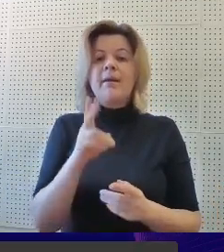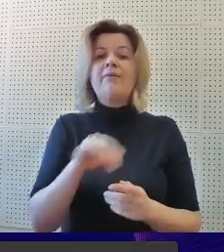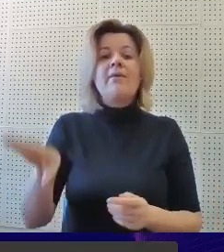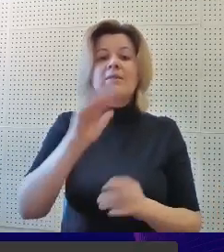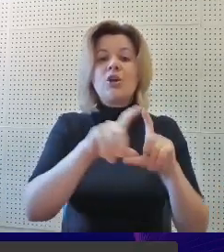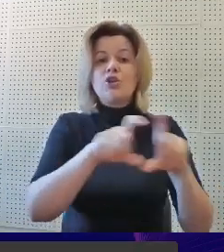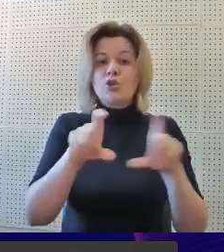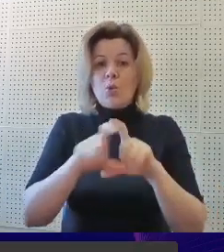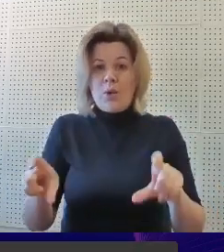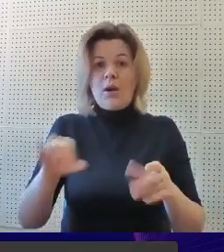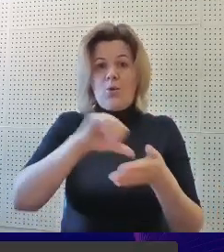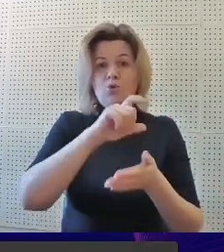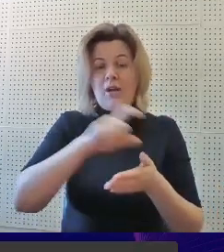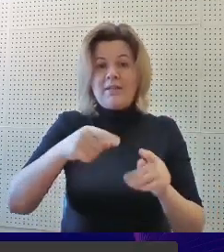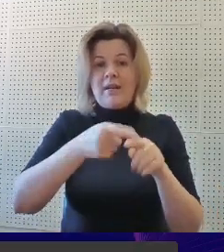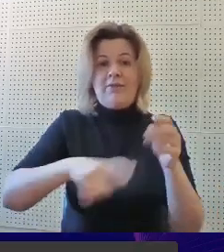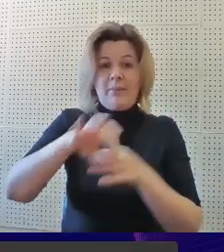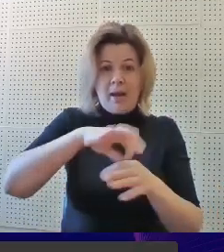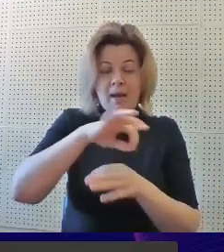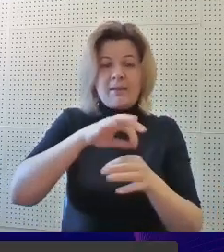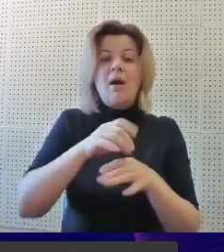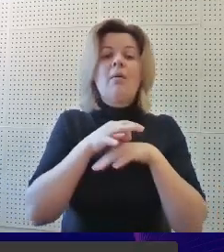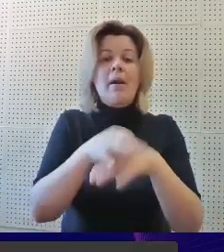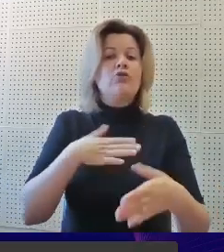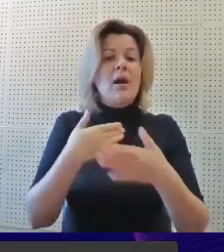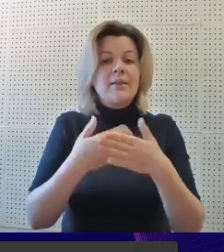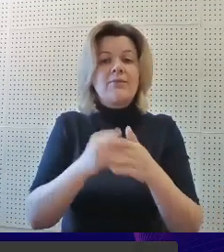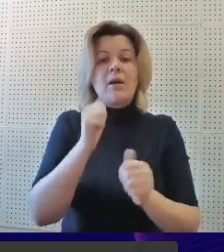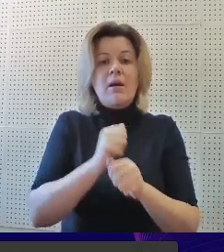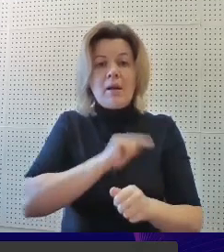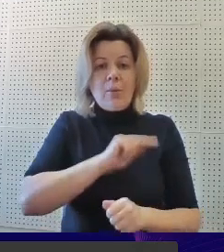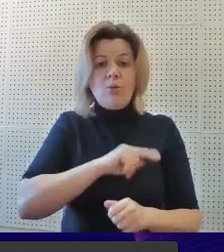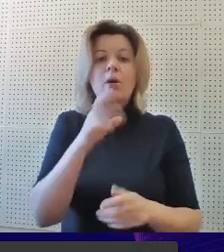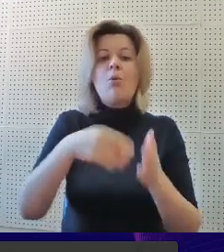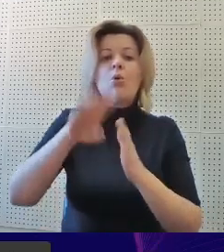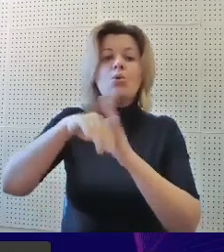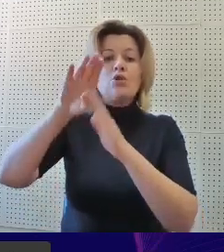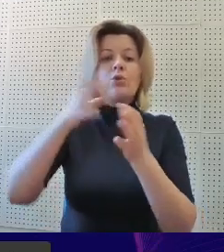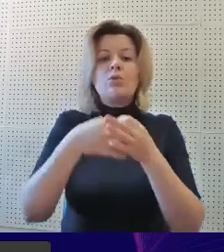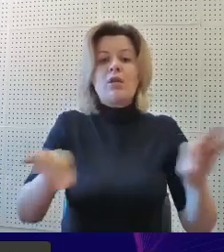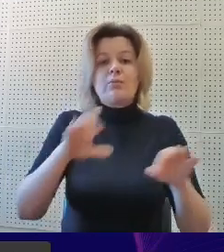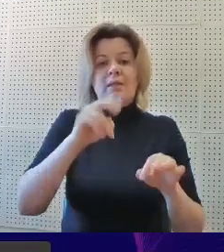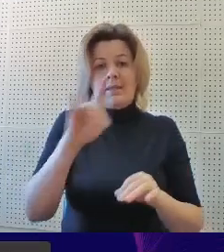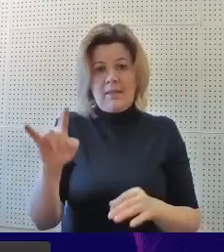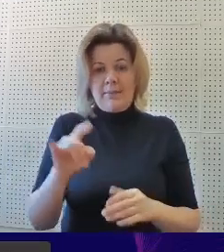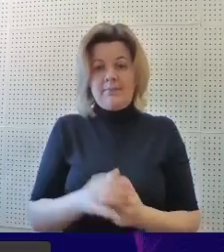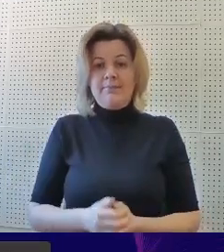Значит, во всех школах-участниках проекта проводится активная работа по улучшению доступной среды.